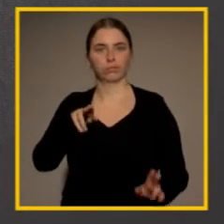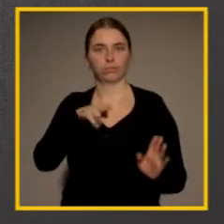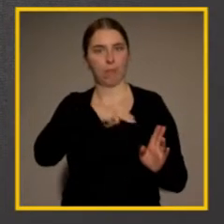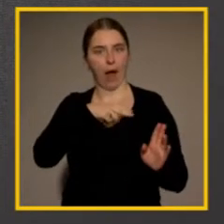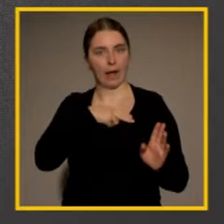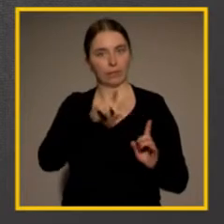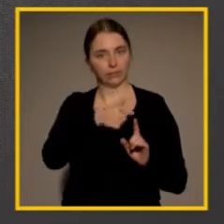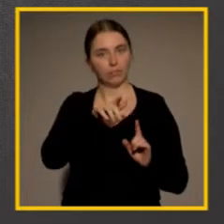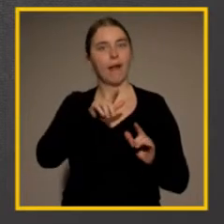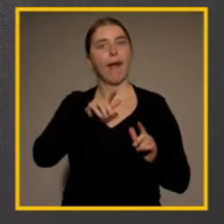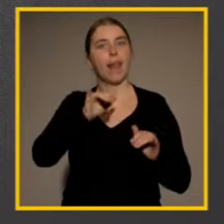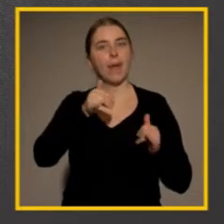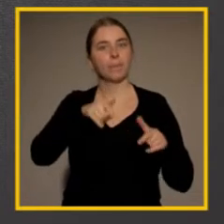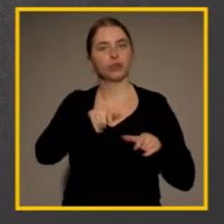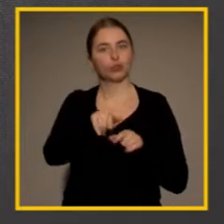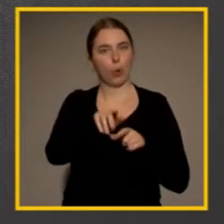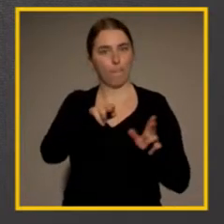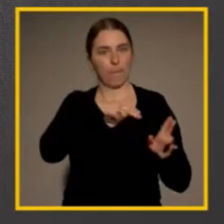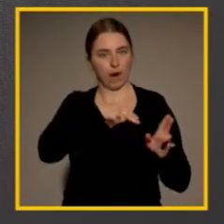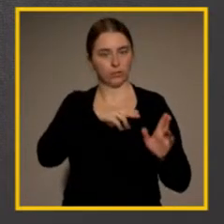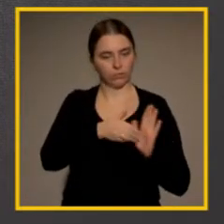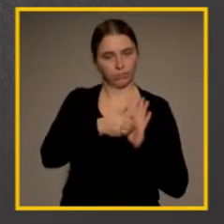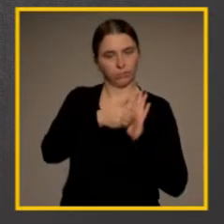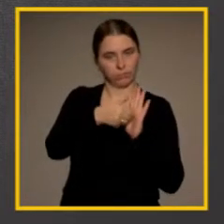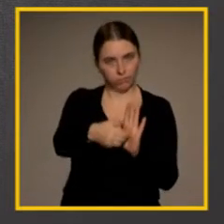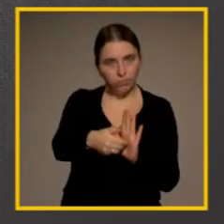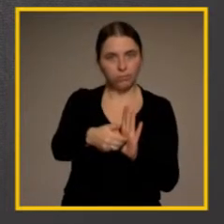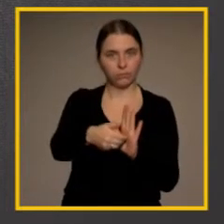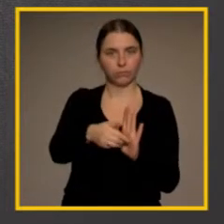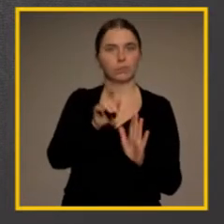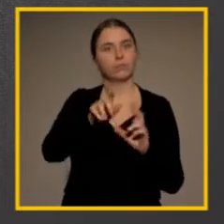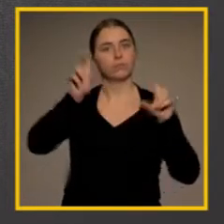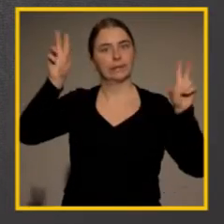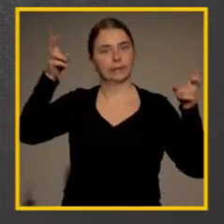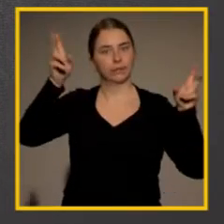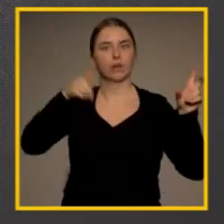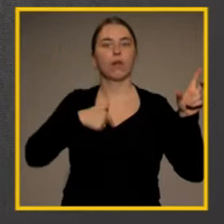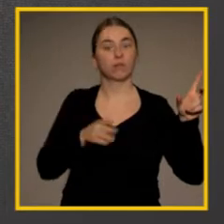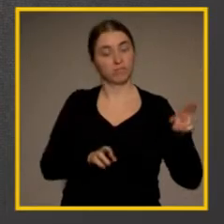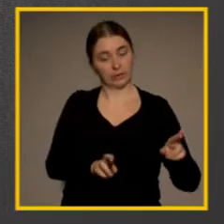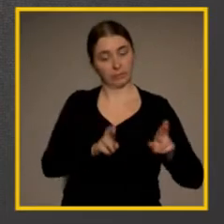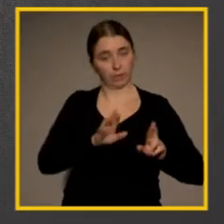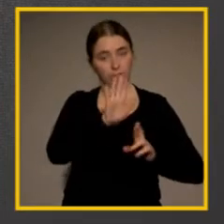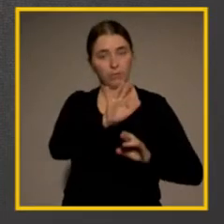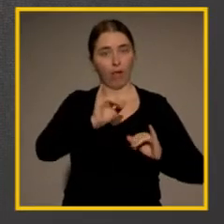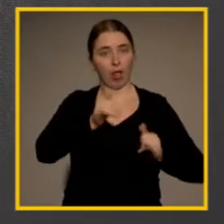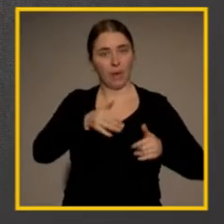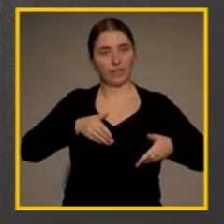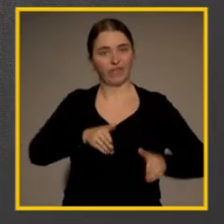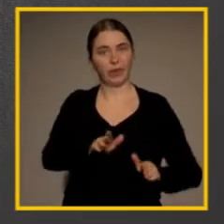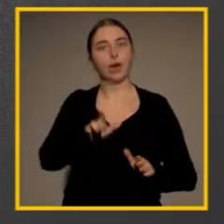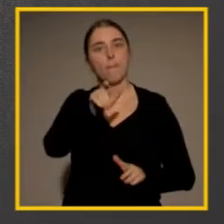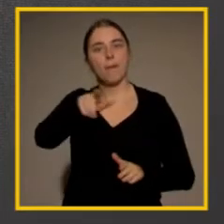die Lebensspurauszeichnung Beachtenswerter Lebensweg von Menschen mit